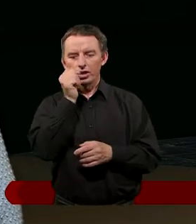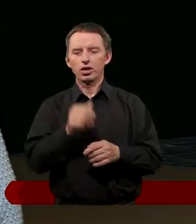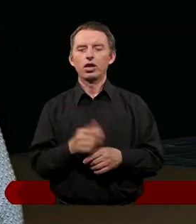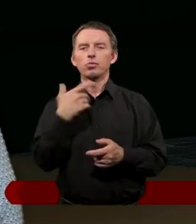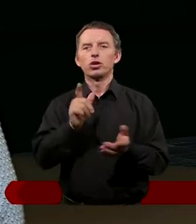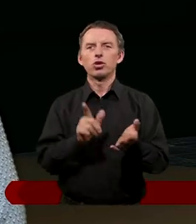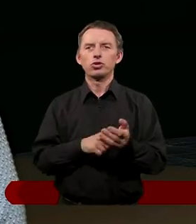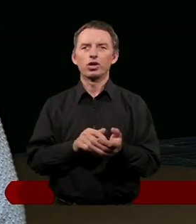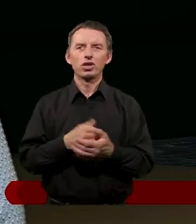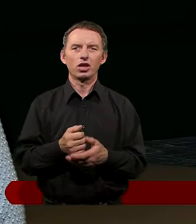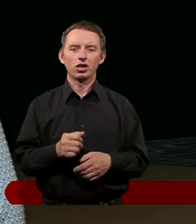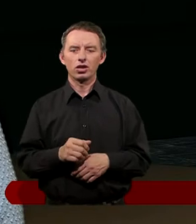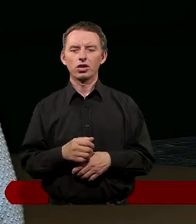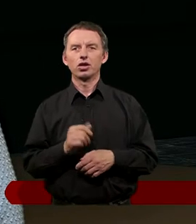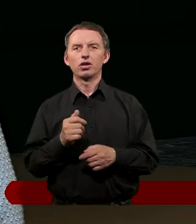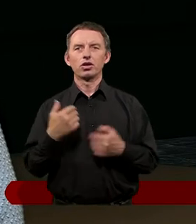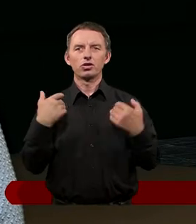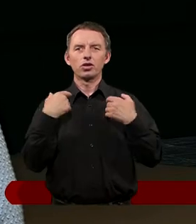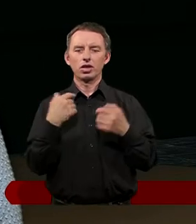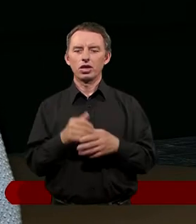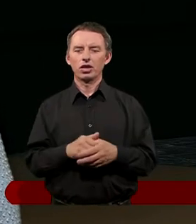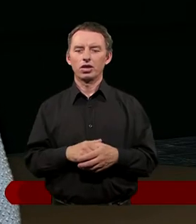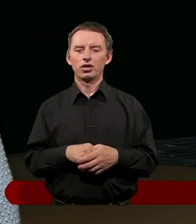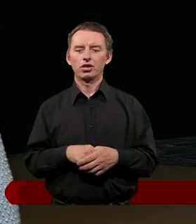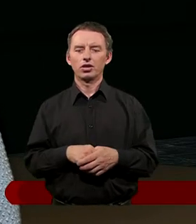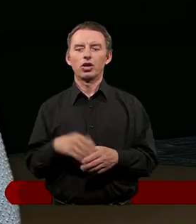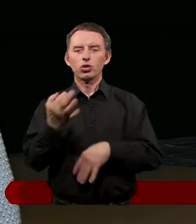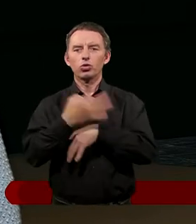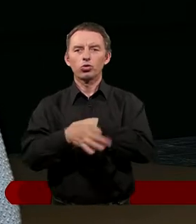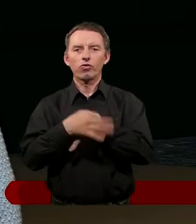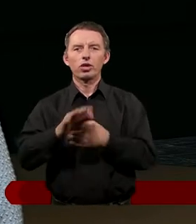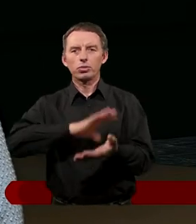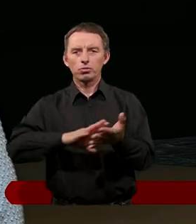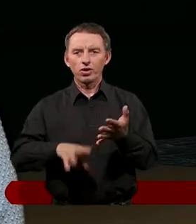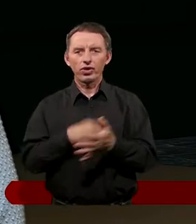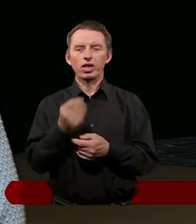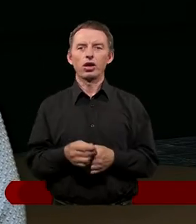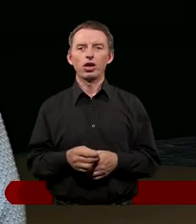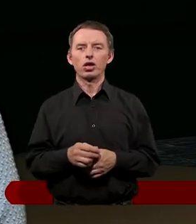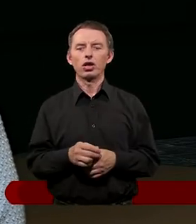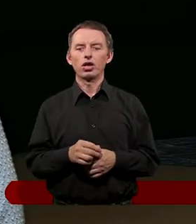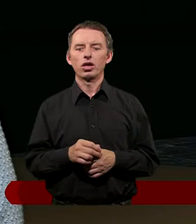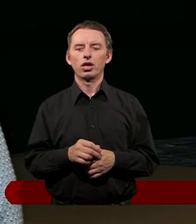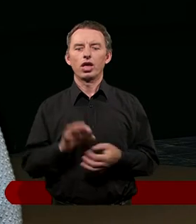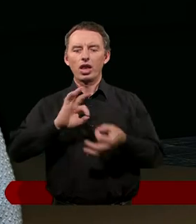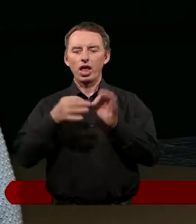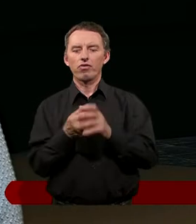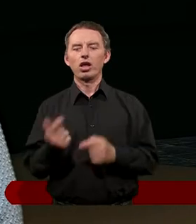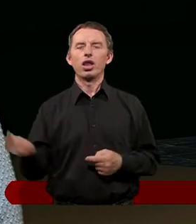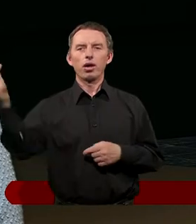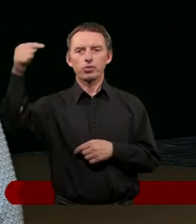Bardzo często szkoda nam wręcz czasu na studiowanie Biblii. No nawet na